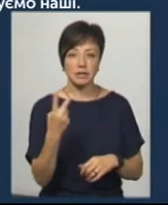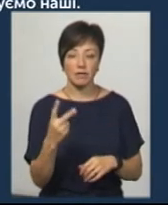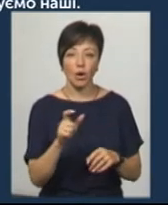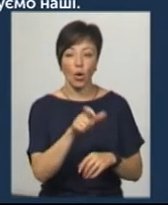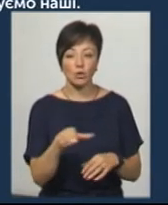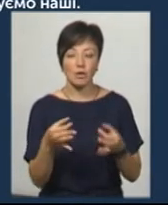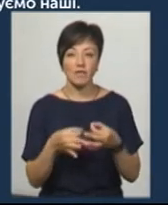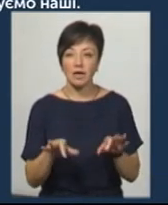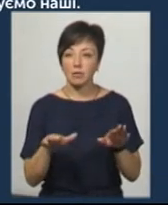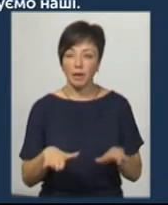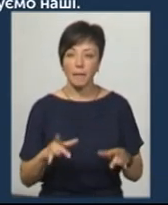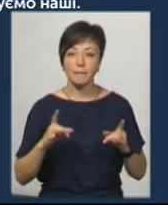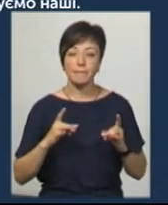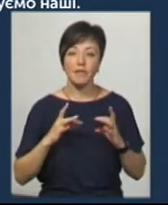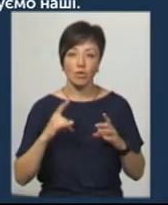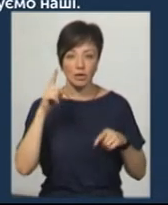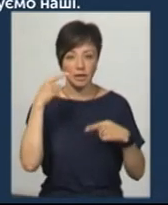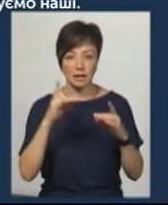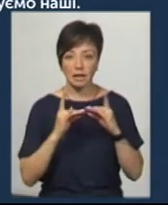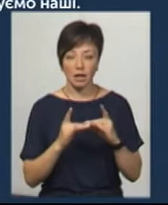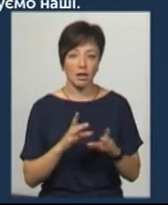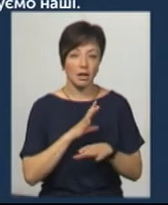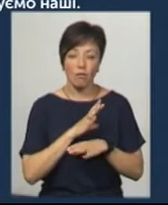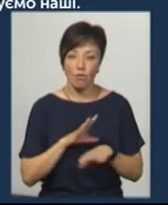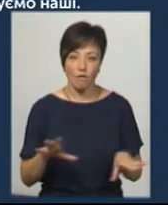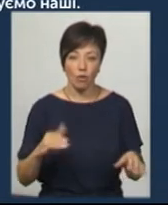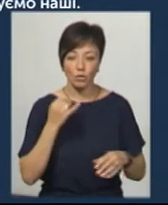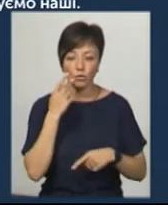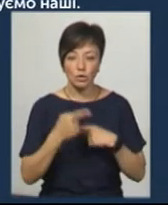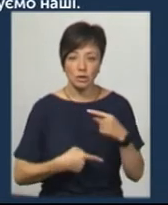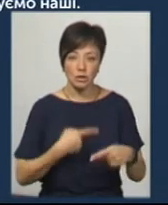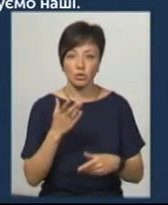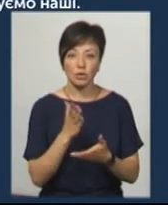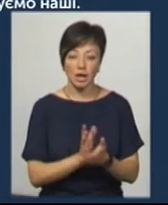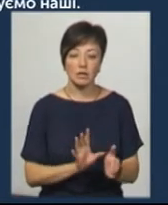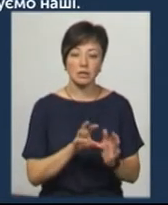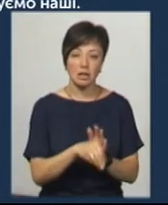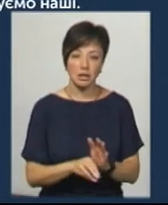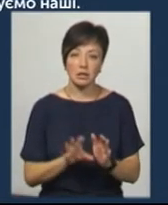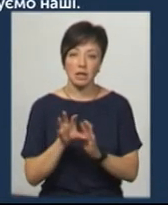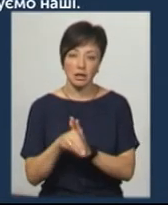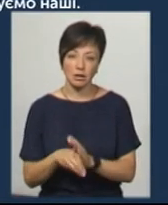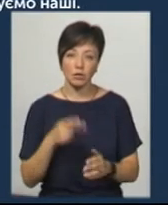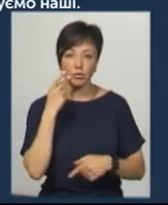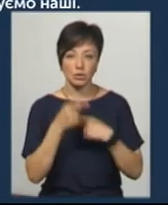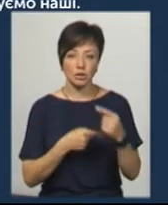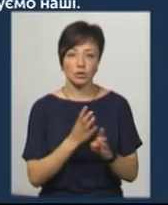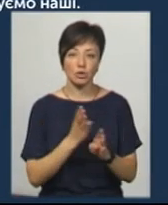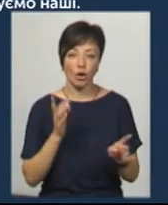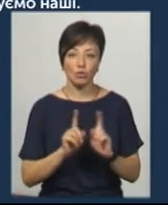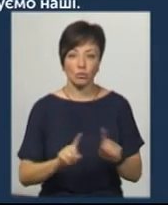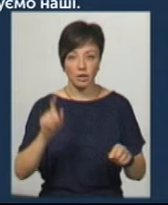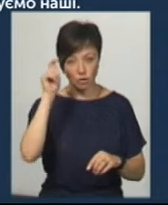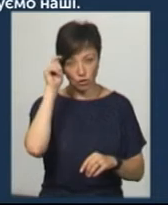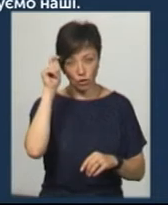Вільних місць у економічних інтернатах майже не буває. У нас постійно є заселення, постійно є черга, особливо в